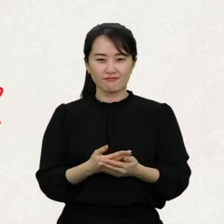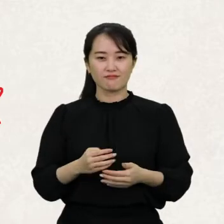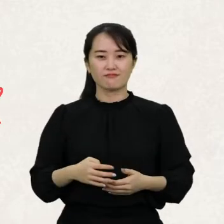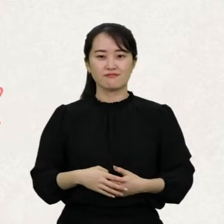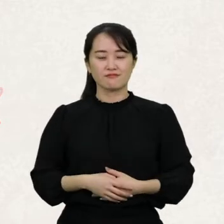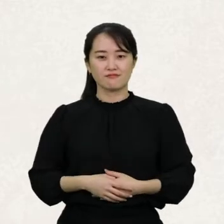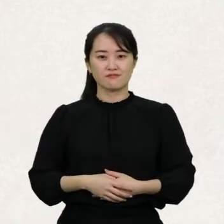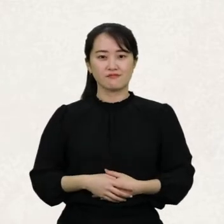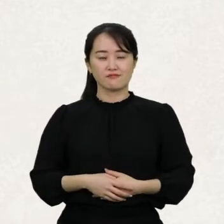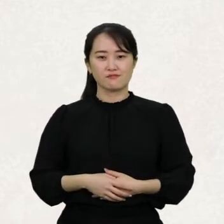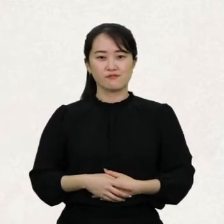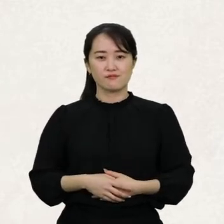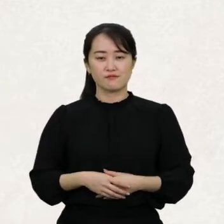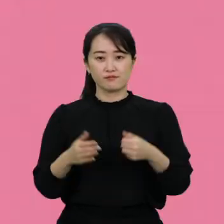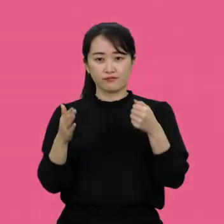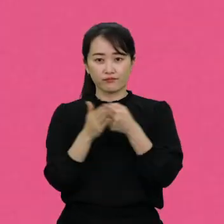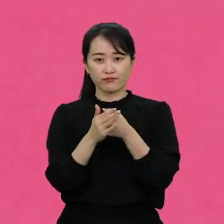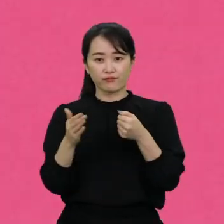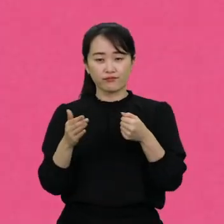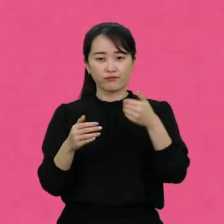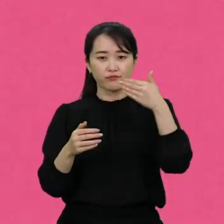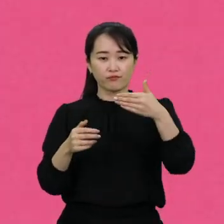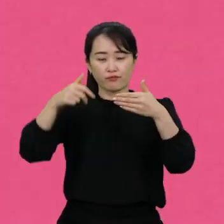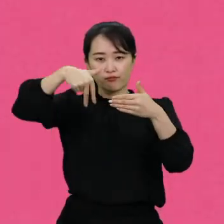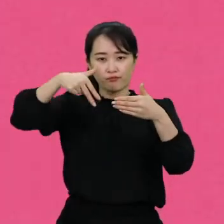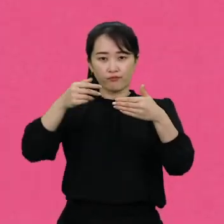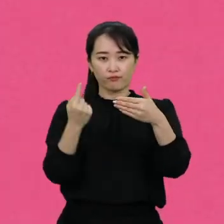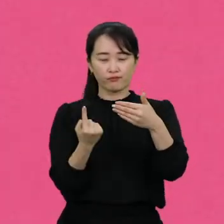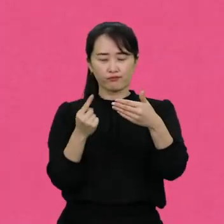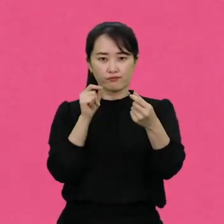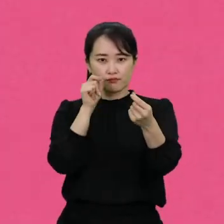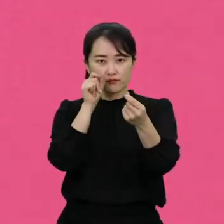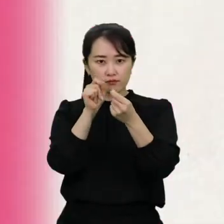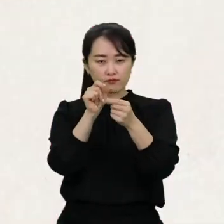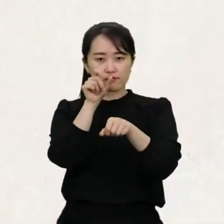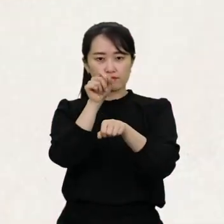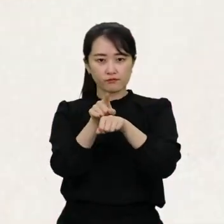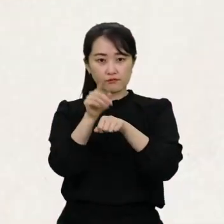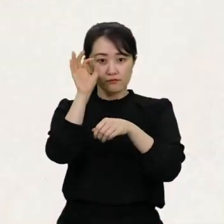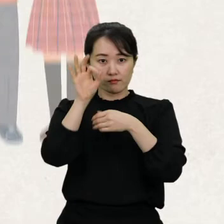따라서 제9조, 접근성 조항에는